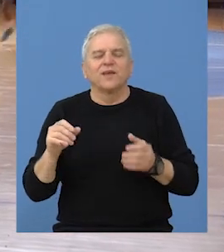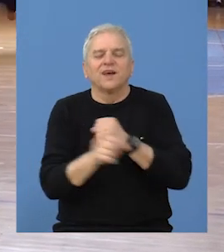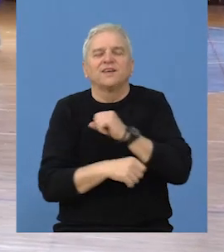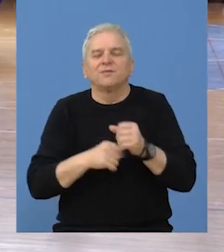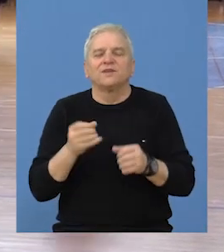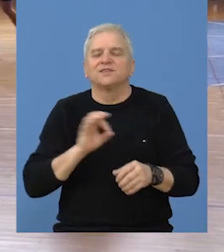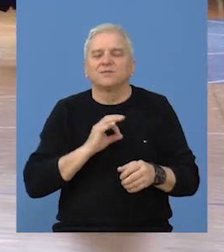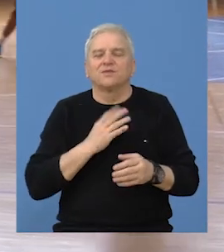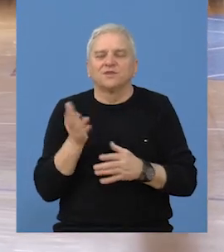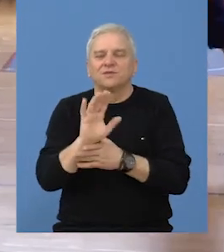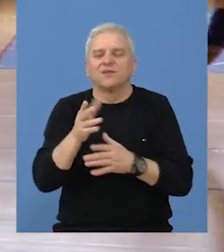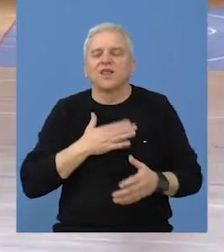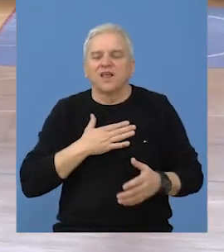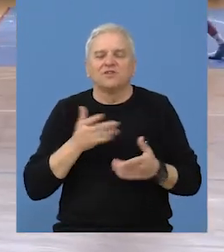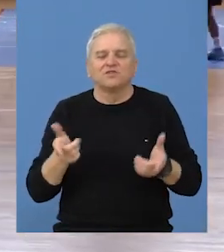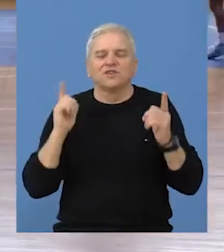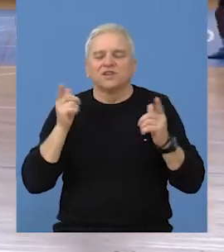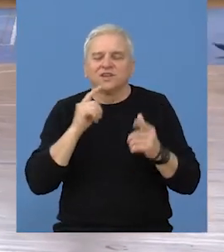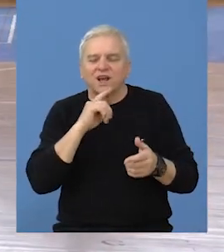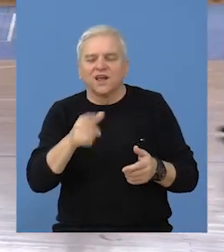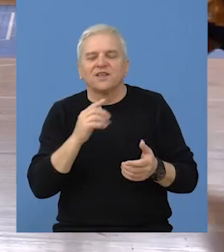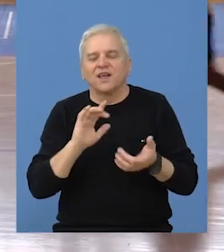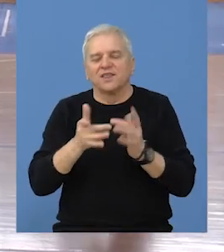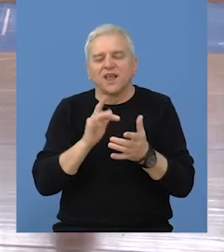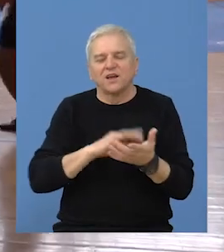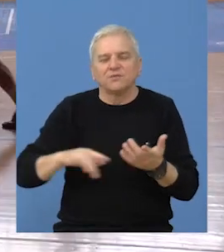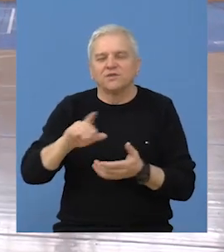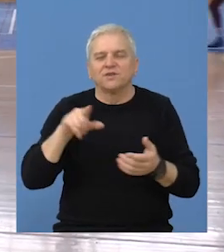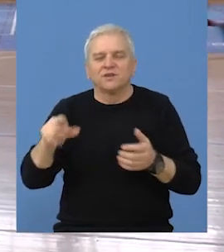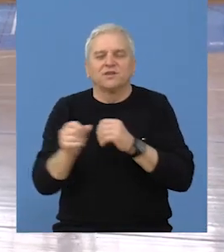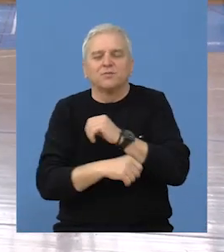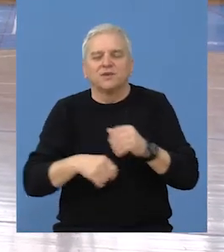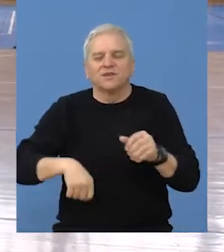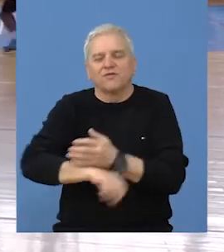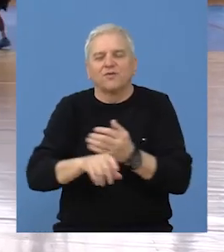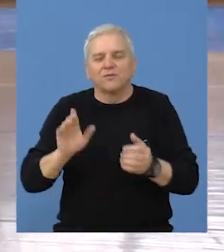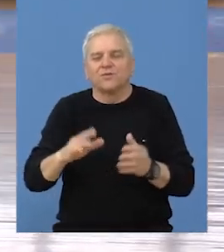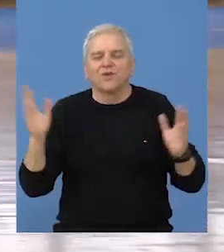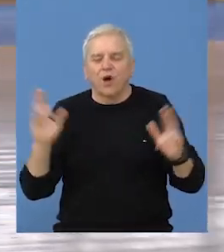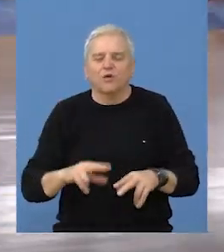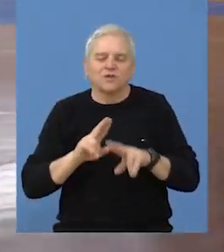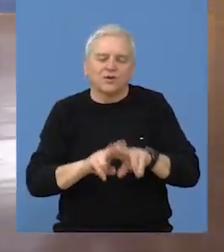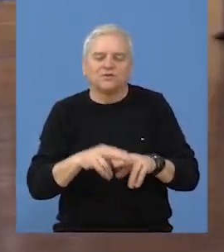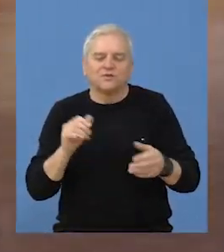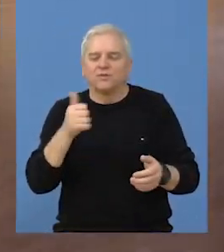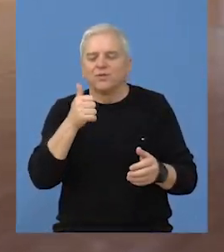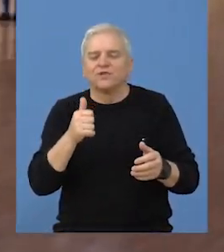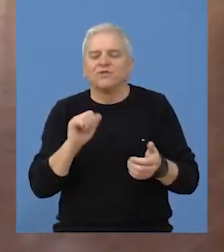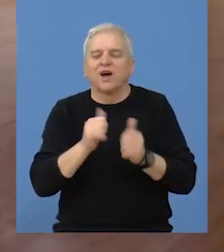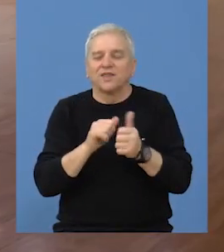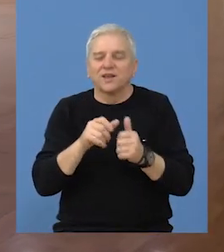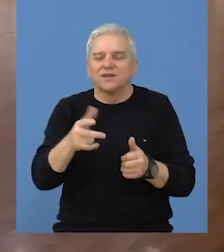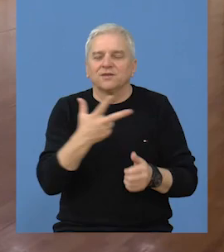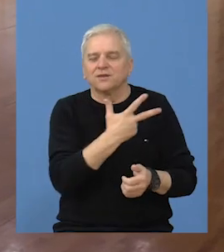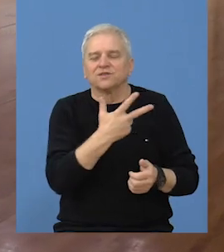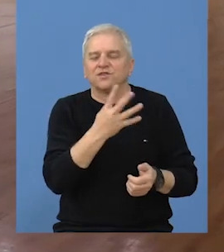Gimnazija Bečeji predstavljala je naš grad na okružnom turniru, a fuceleri ove Bečejske škole ostali su poraženi